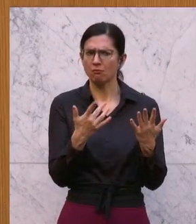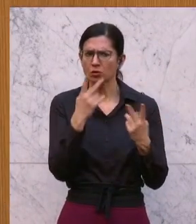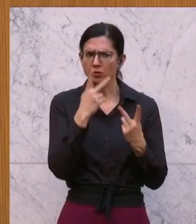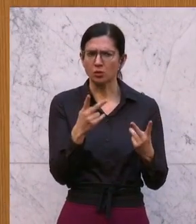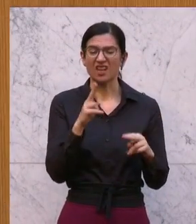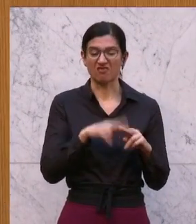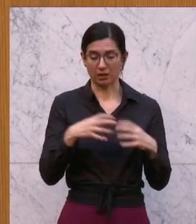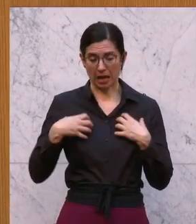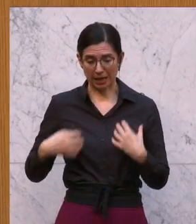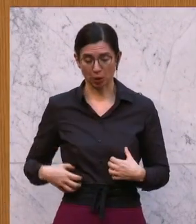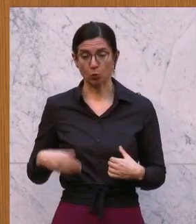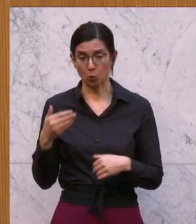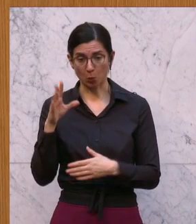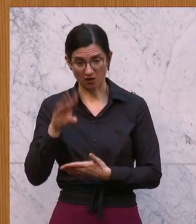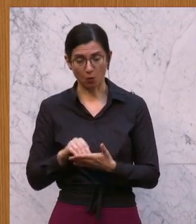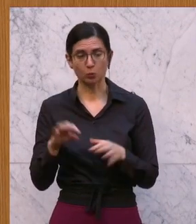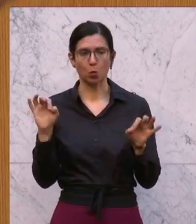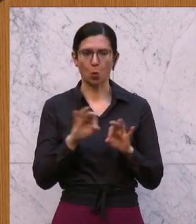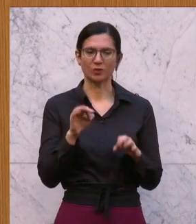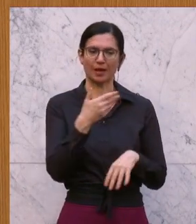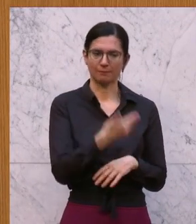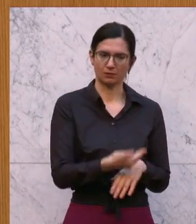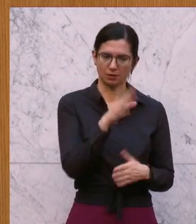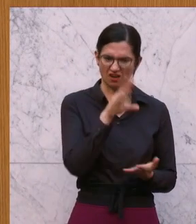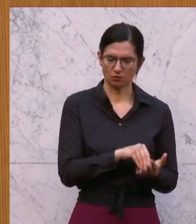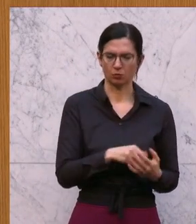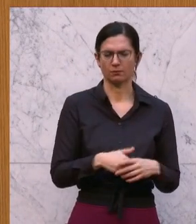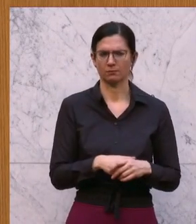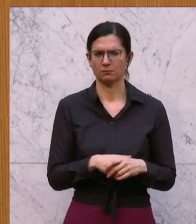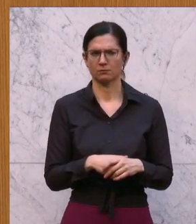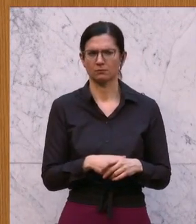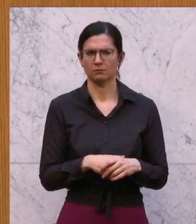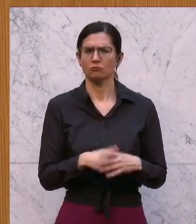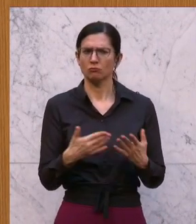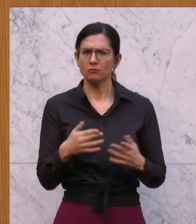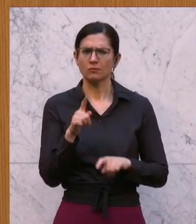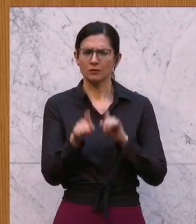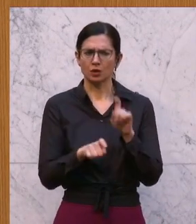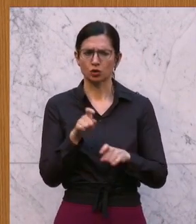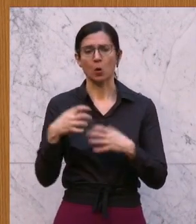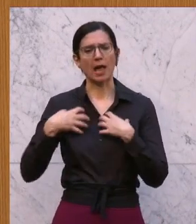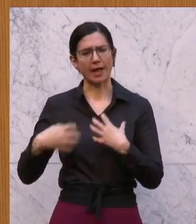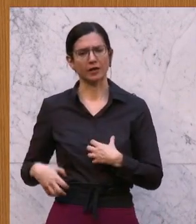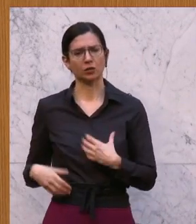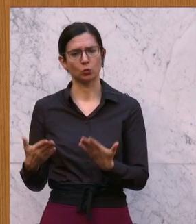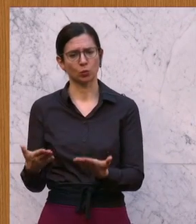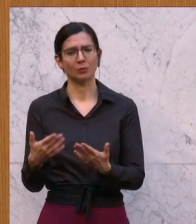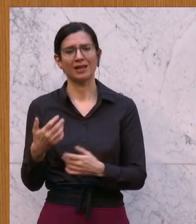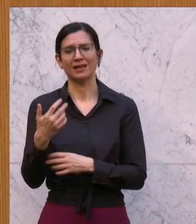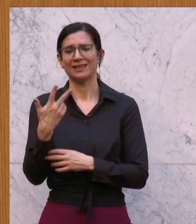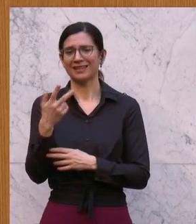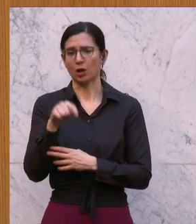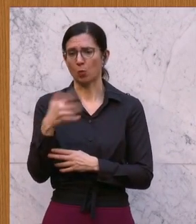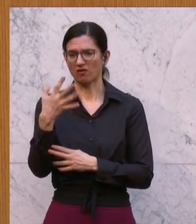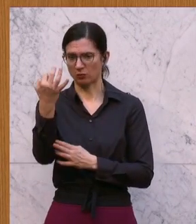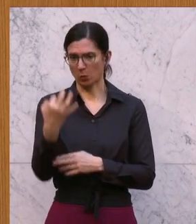zu Eigentum wohnt oder zur Miete wohnt. Weil die Steuer aufs Eigentum sind dreieinhalb